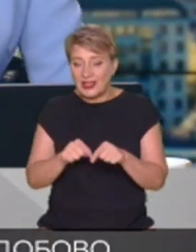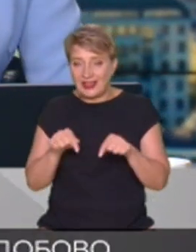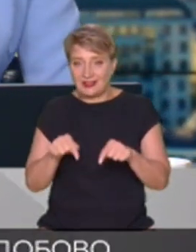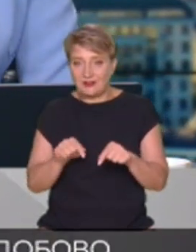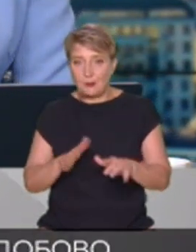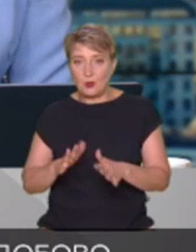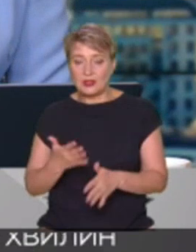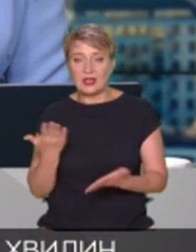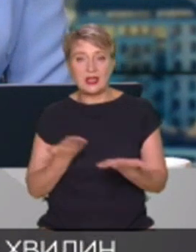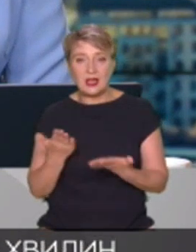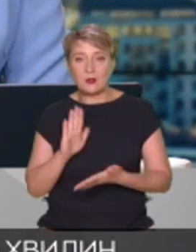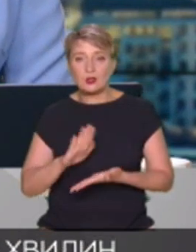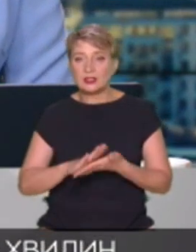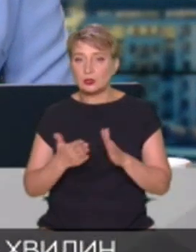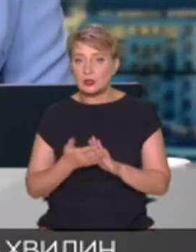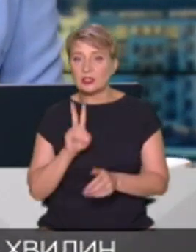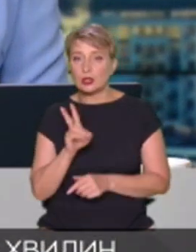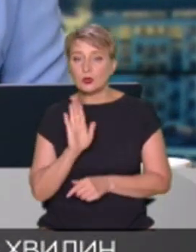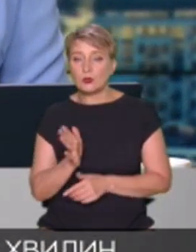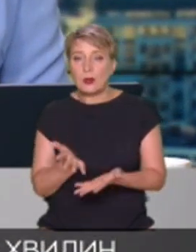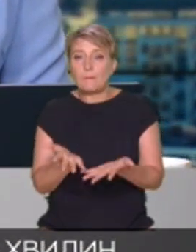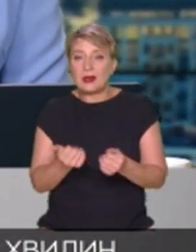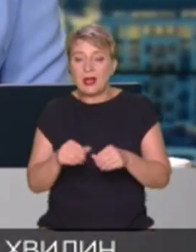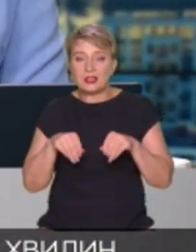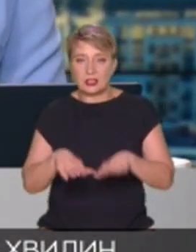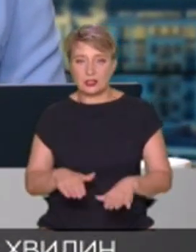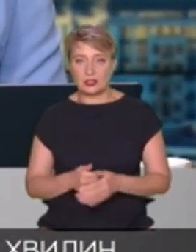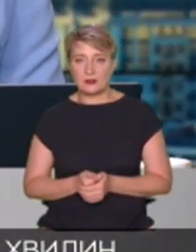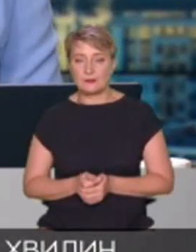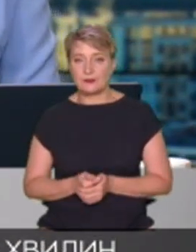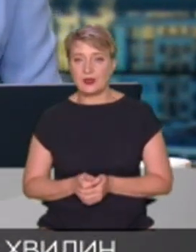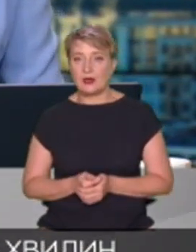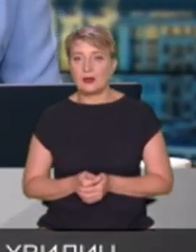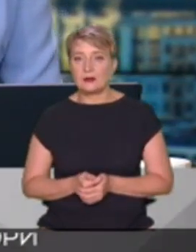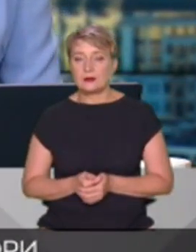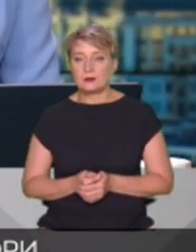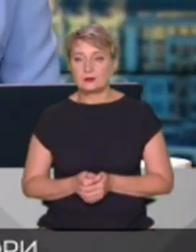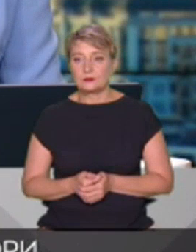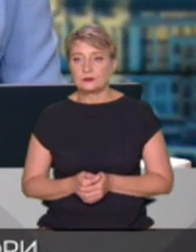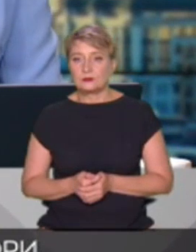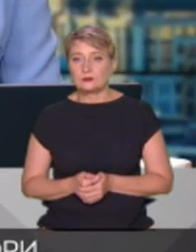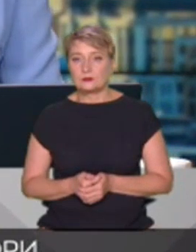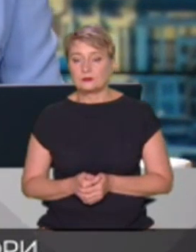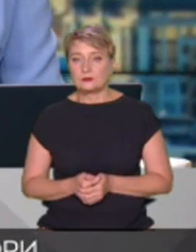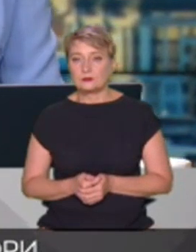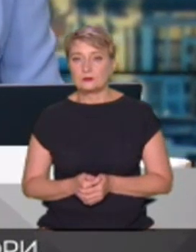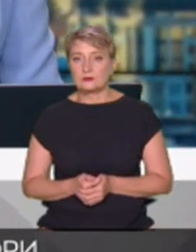ситуація і хто буде приймати рішення? Ну, ви абсолютно правильно робите